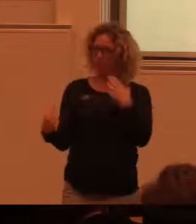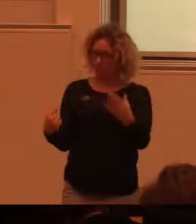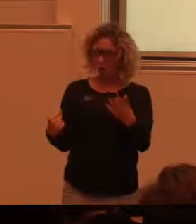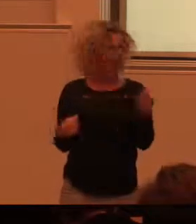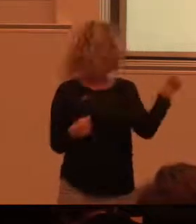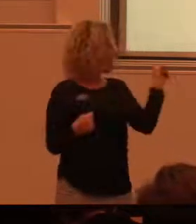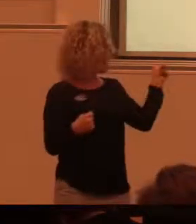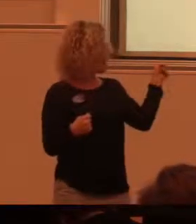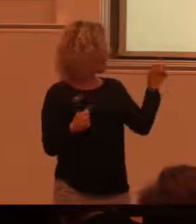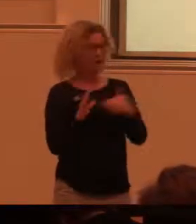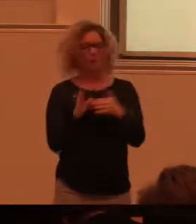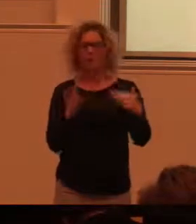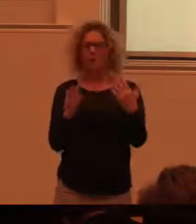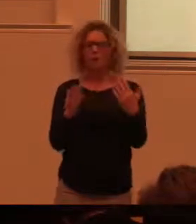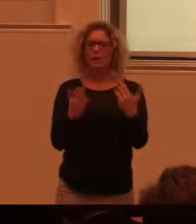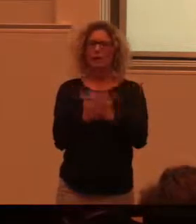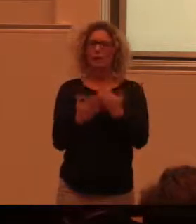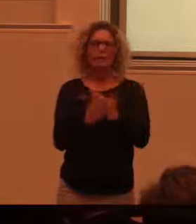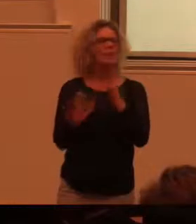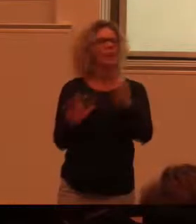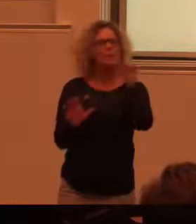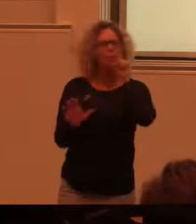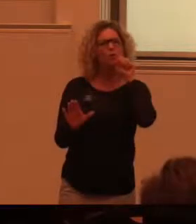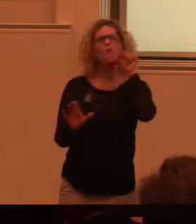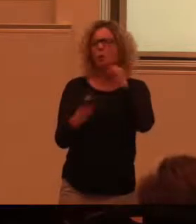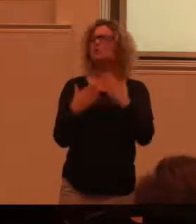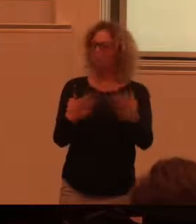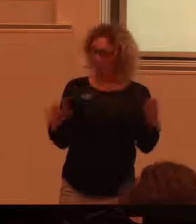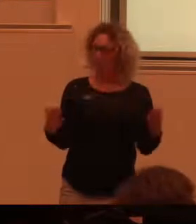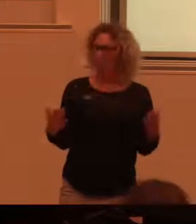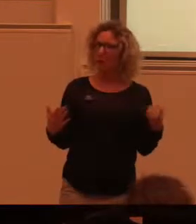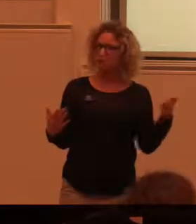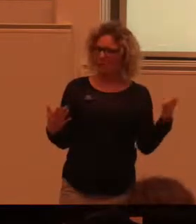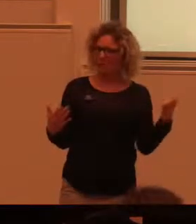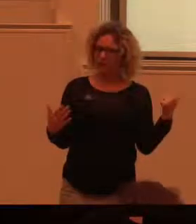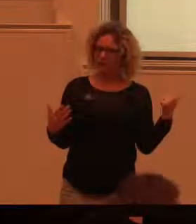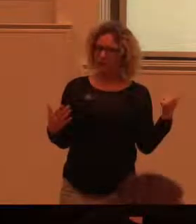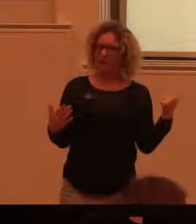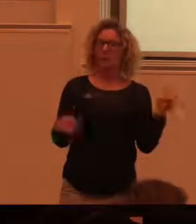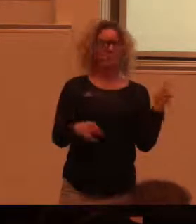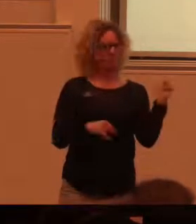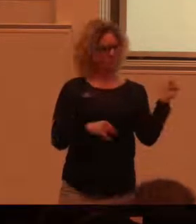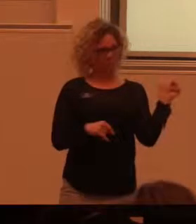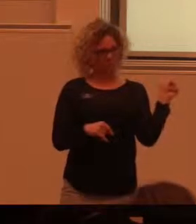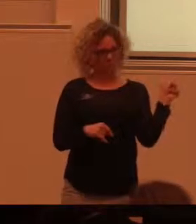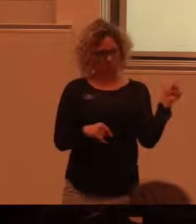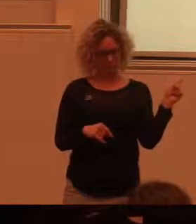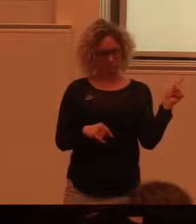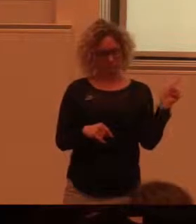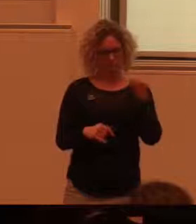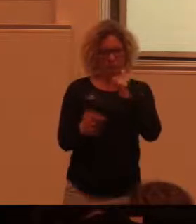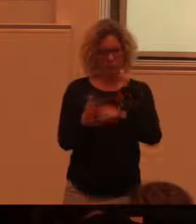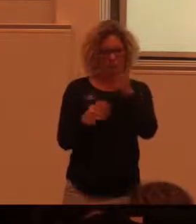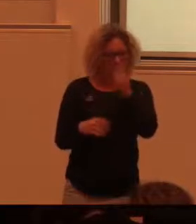Nationalnäten Postmuseet. Och därmed så är det just vad man ska